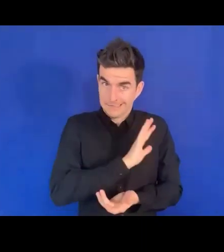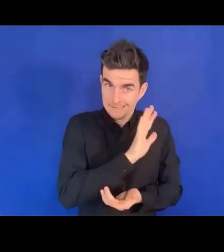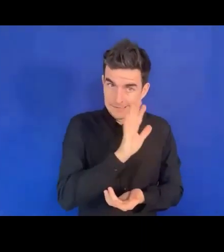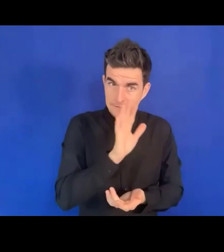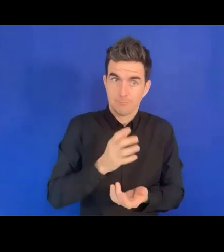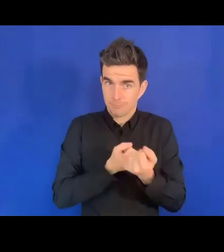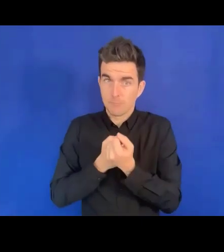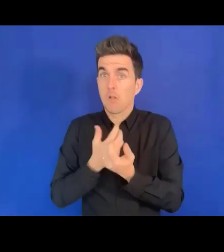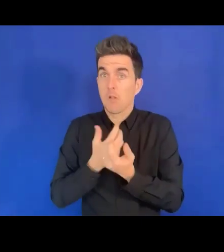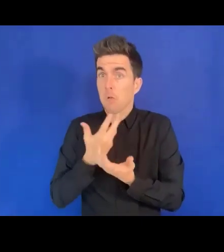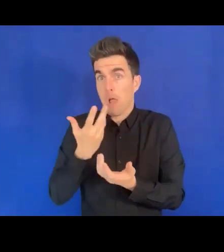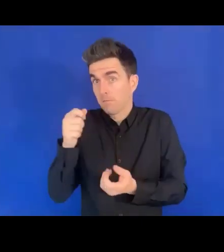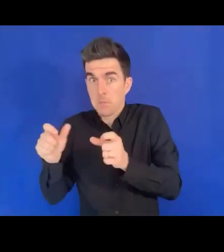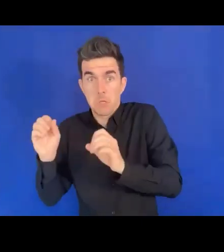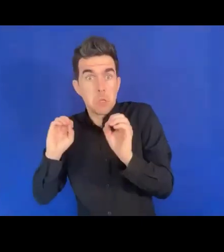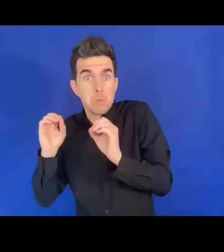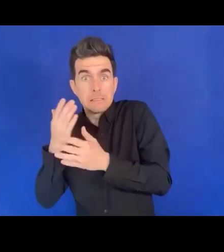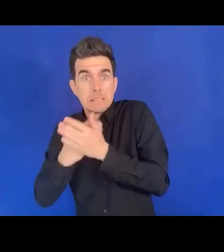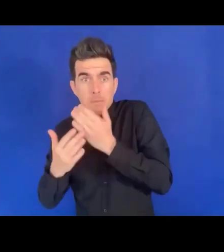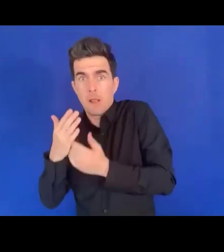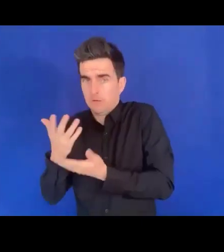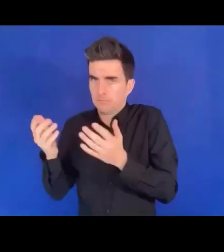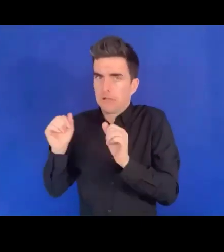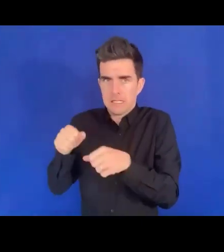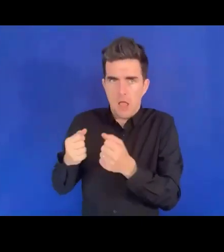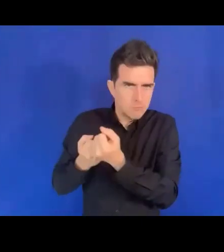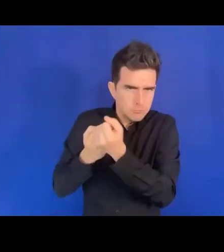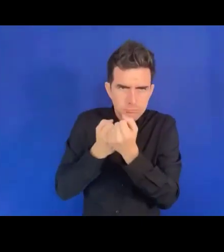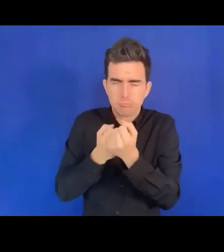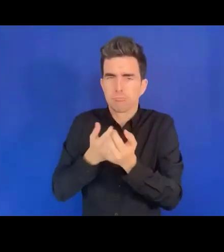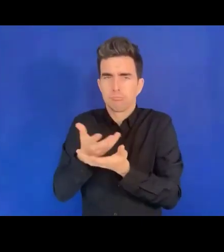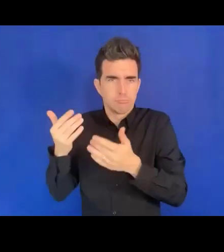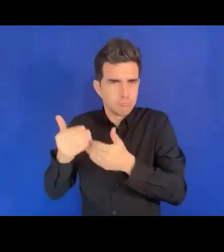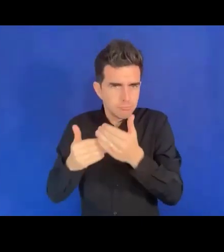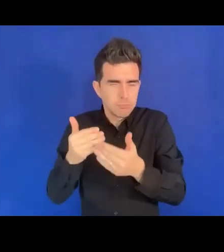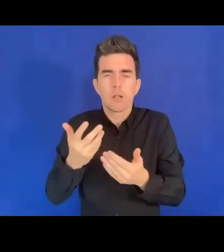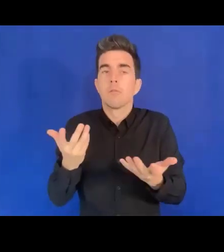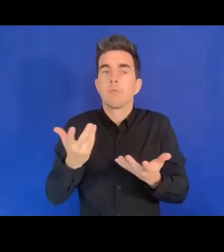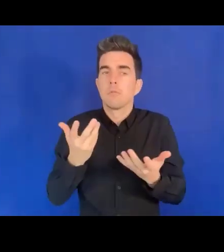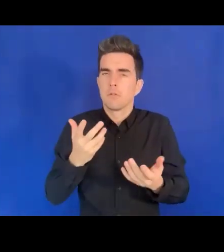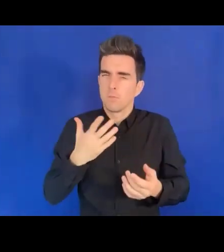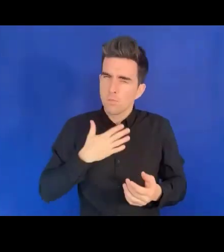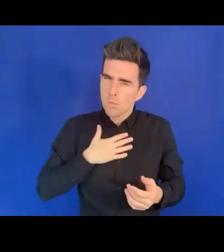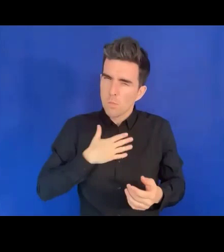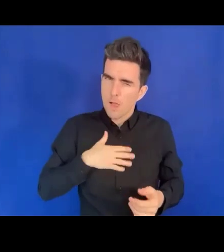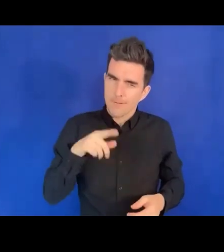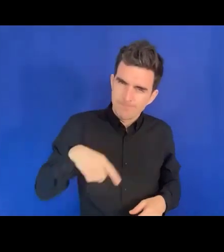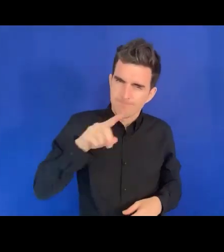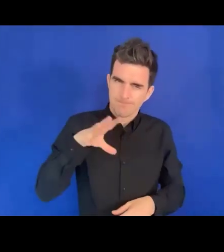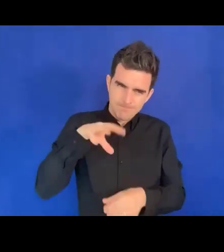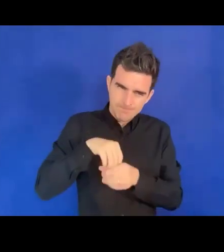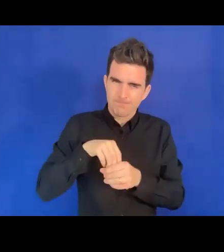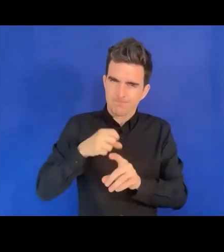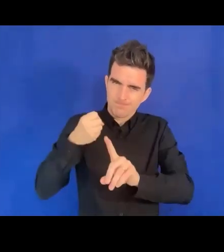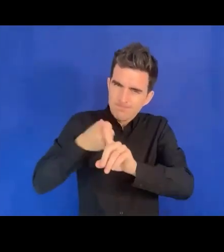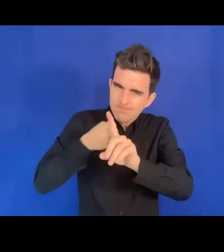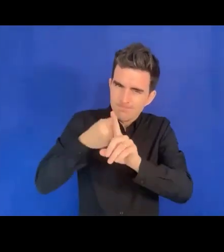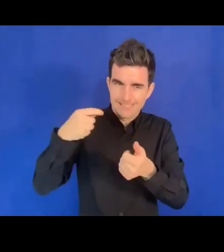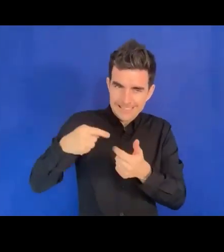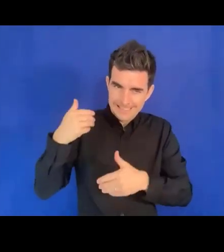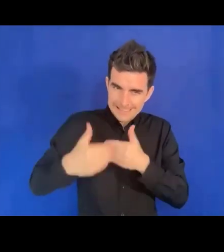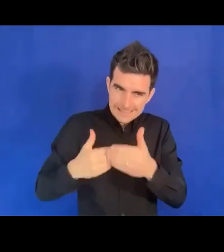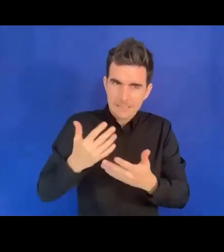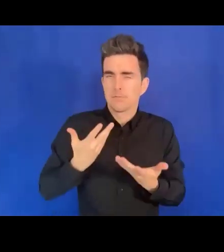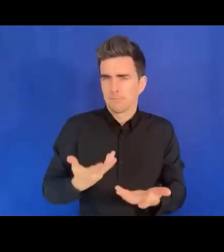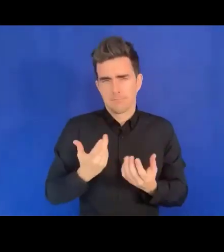de travailler ensemble. C'est le cas de beaucoup de personnes qui travaillent ensemble. Je sais qu'ils sont là parce qu